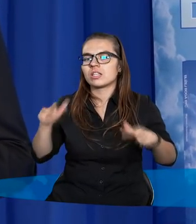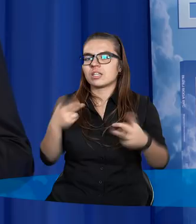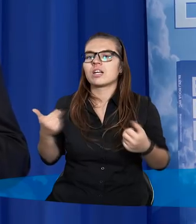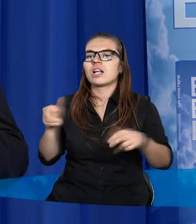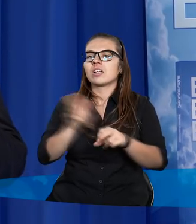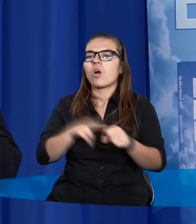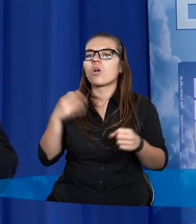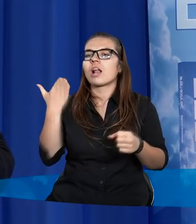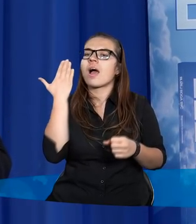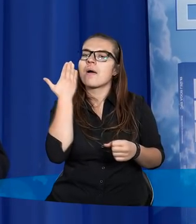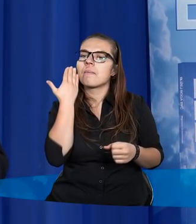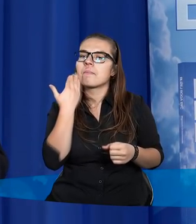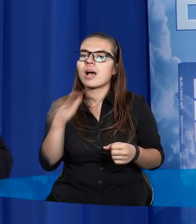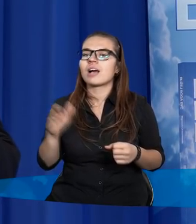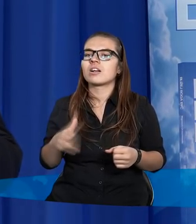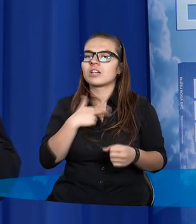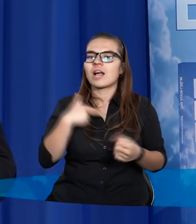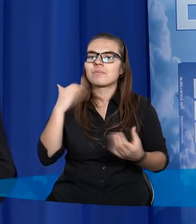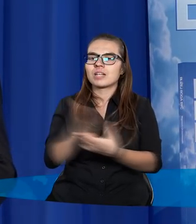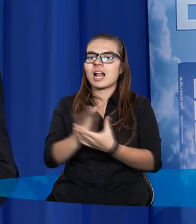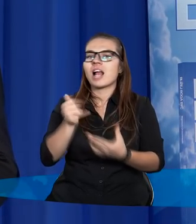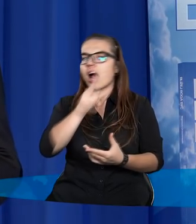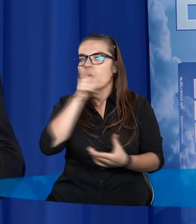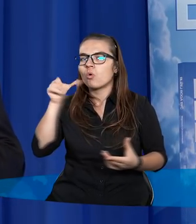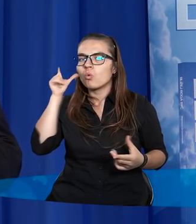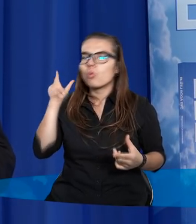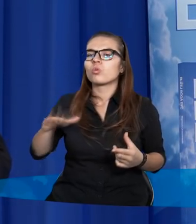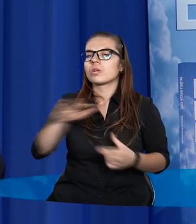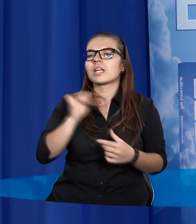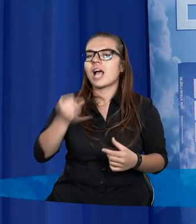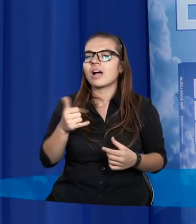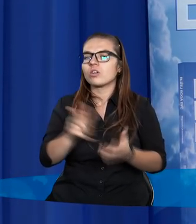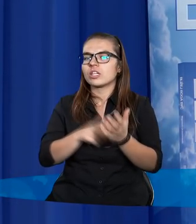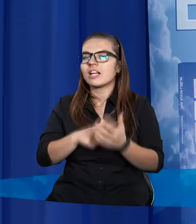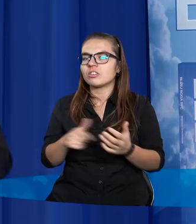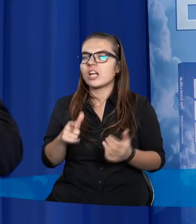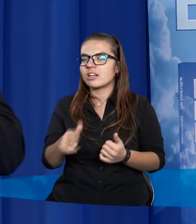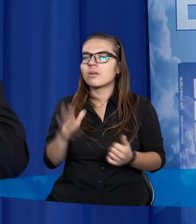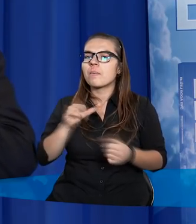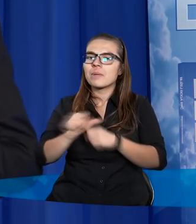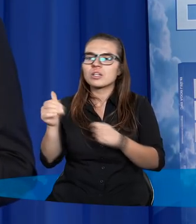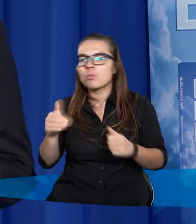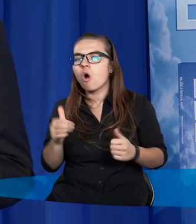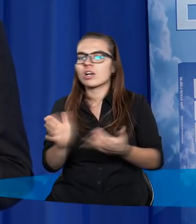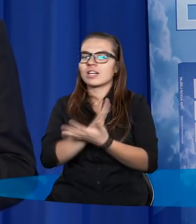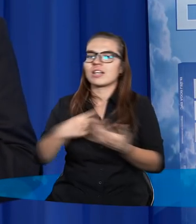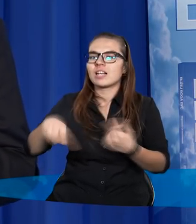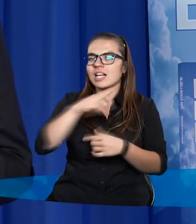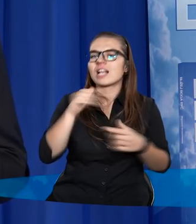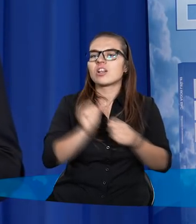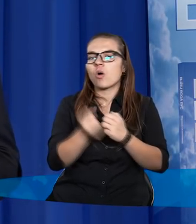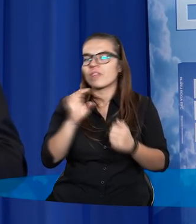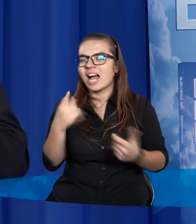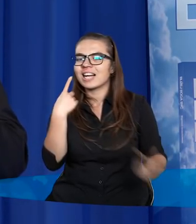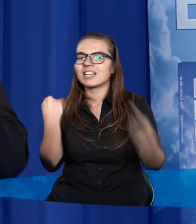na które przecież tak bardzo nam zależy jako ludziom, jako dzieciom najczęściej. Być może niektórzy z nas są w